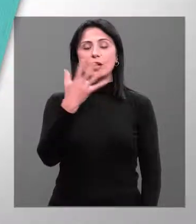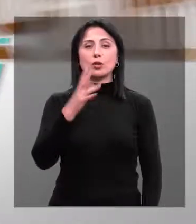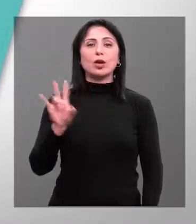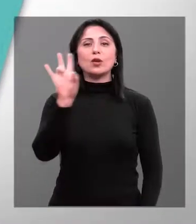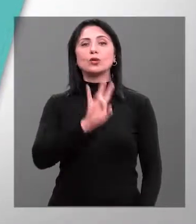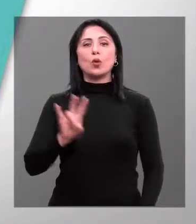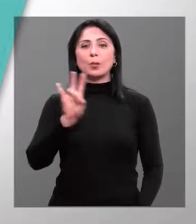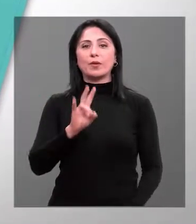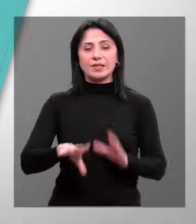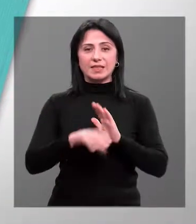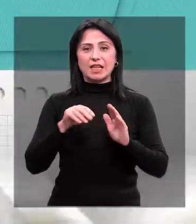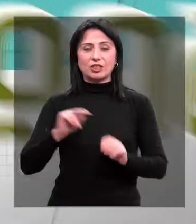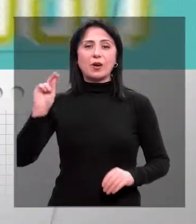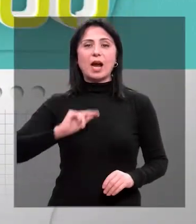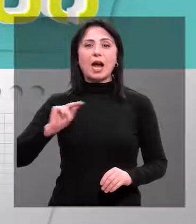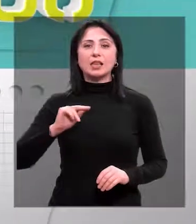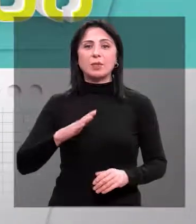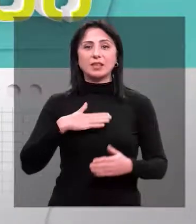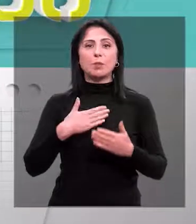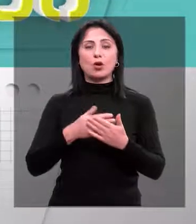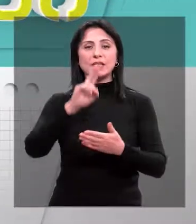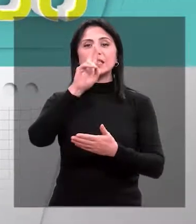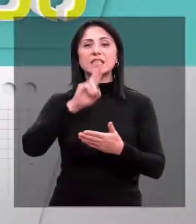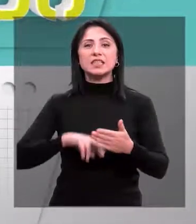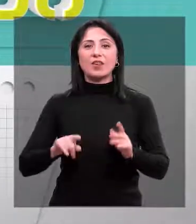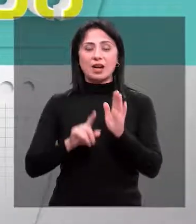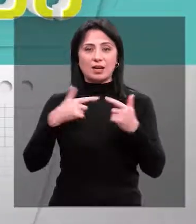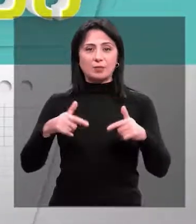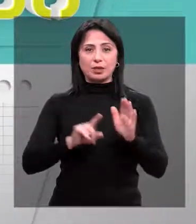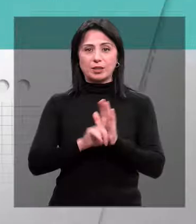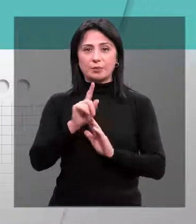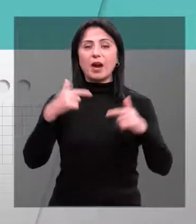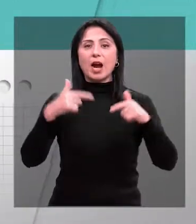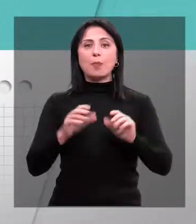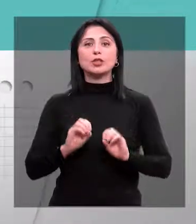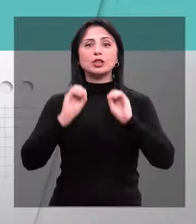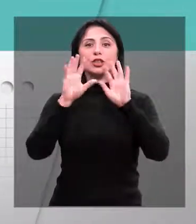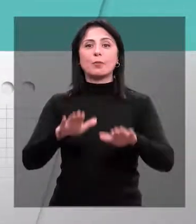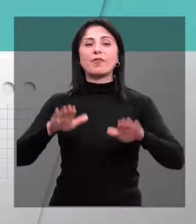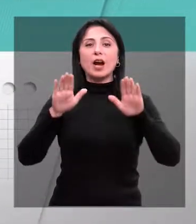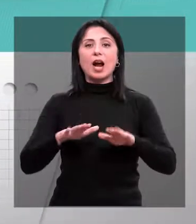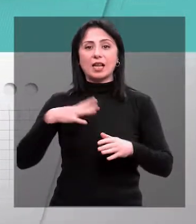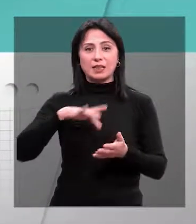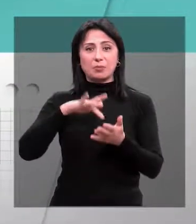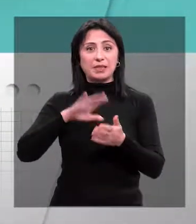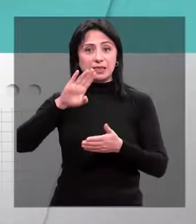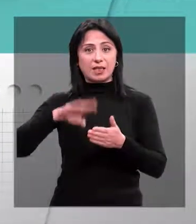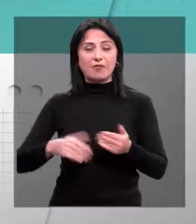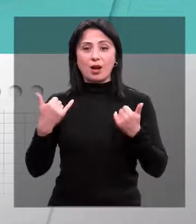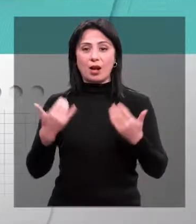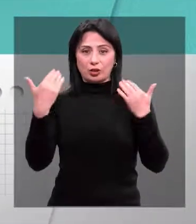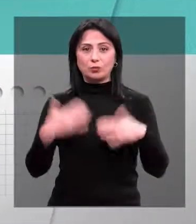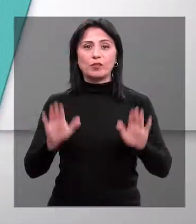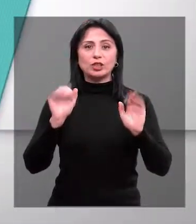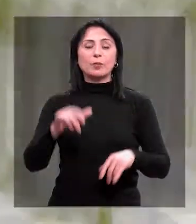25 noyabrdan etibarən seçki idarəsində məqsatçılarına sertifikat imtihanları başlayır. İmtihan vermək üzün məkan olaraq Tbilisi-dən başqa artıq Qutayisi-də